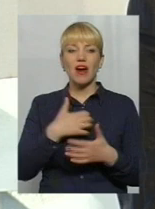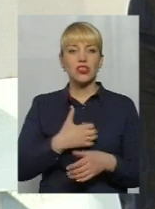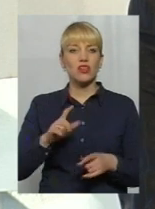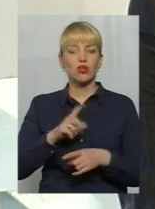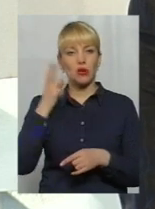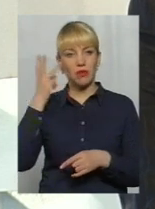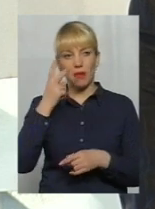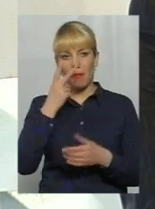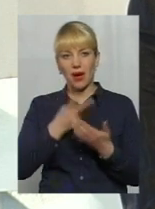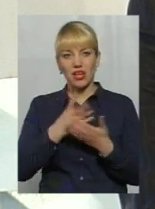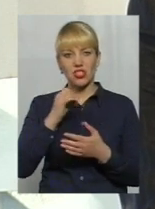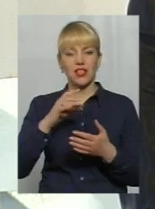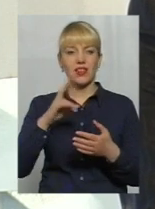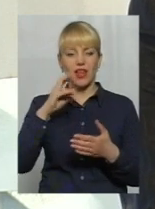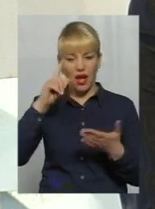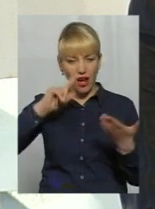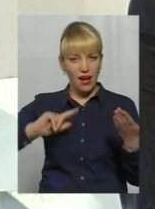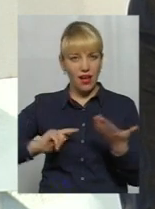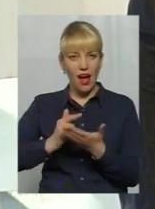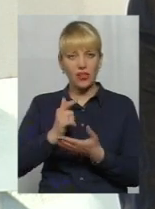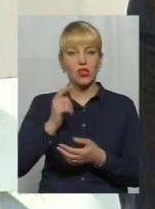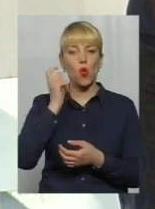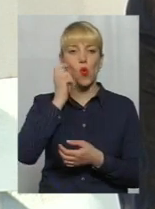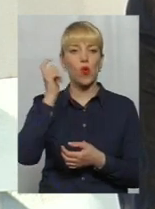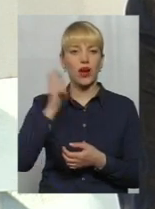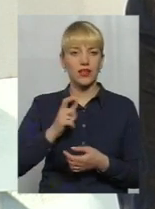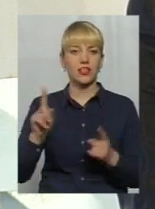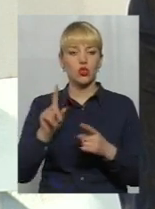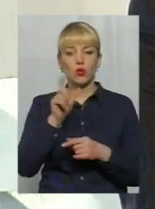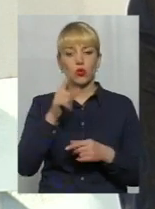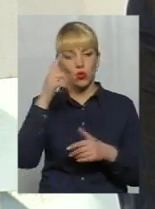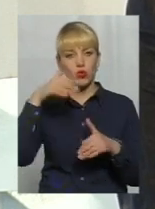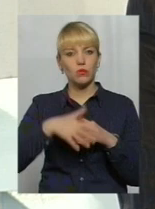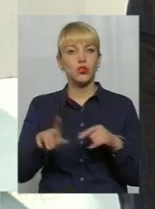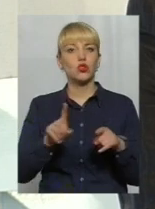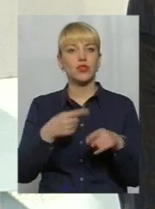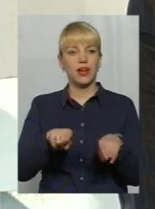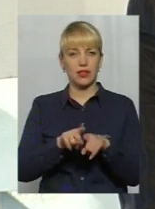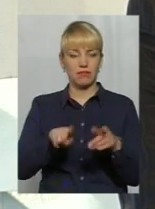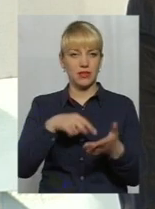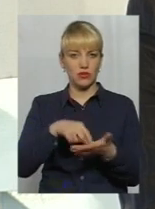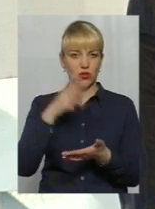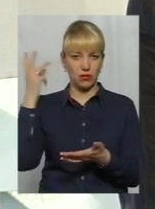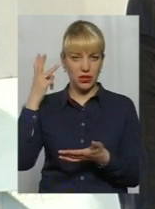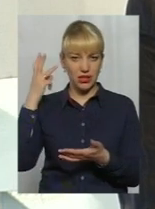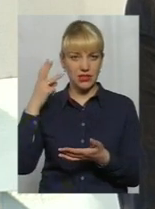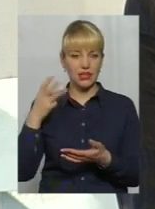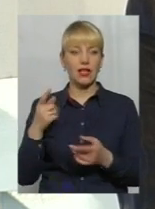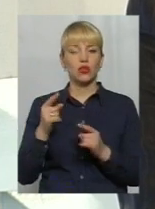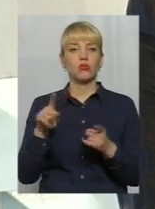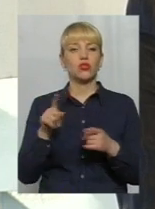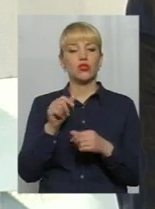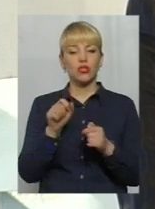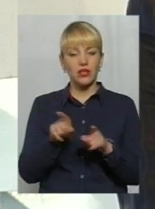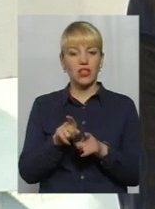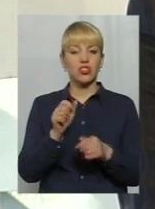карті України, на мапі України, для того, щоб люди розуміли, що це за місто. Тому що так